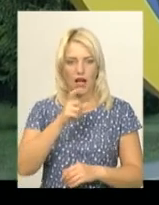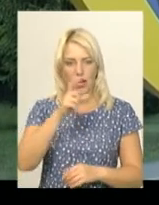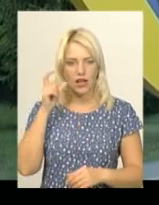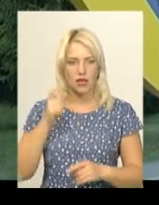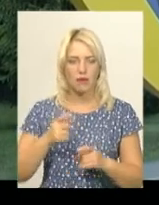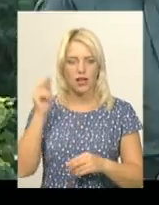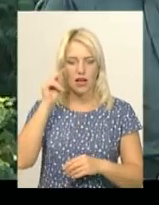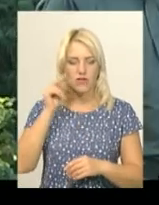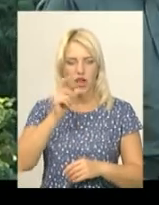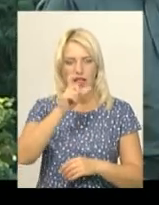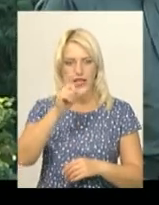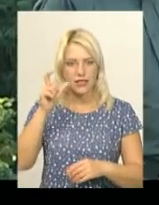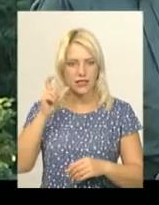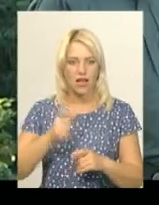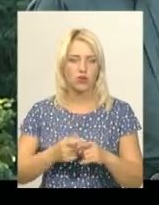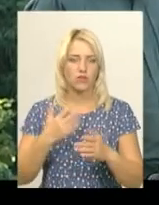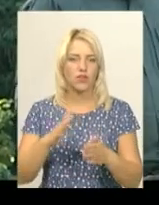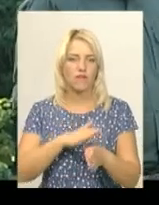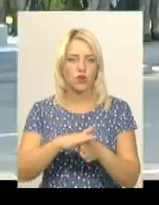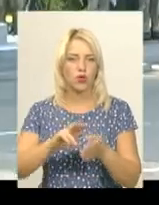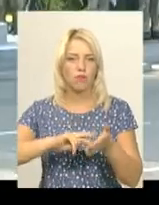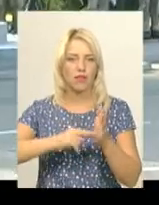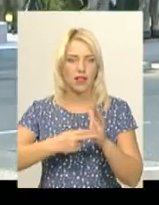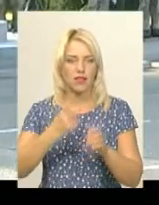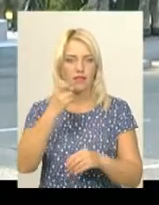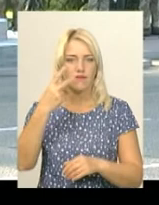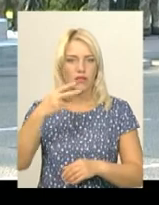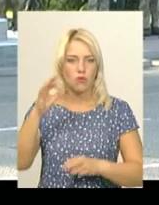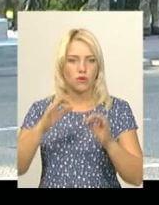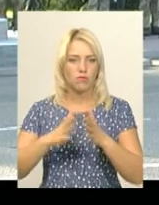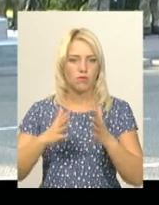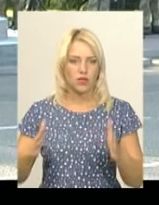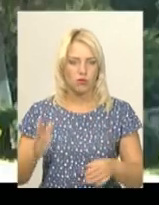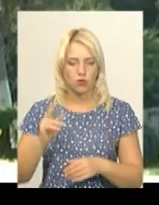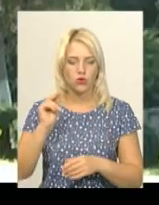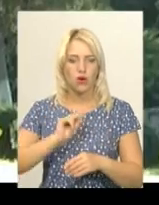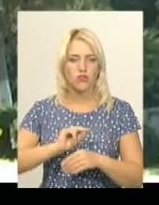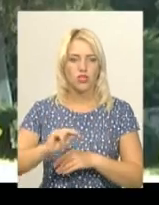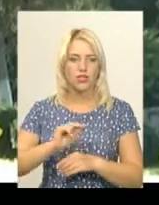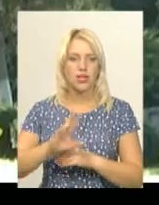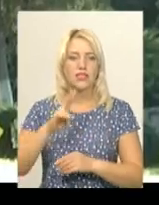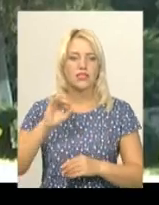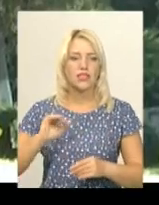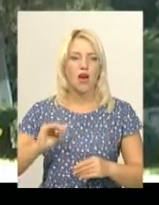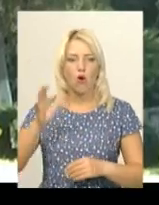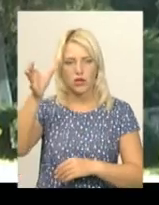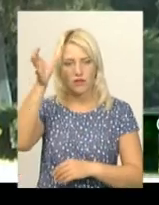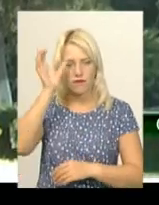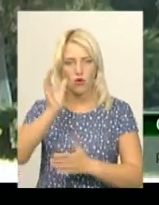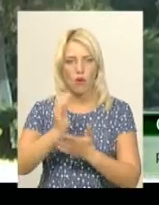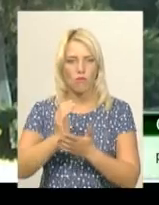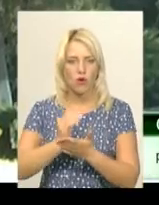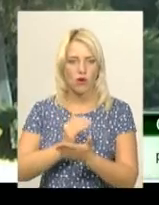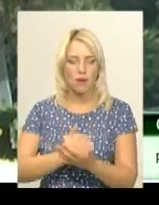цьому році збільшувалося на 20%. Молоде покоління прикордонників вчитимуть за новою освітньою програмою, каже ректор Олег Шенкарук. Ми